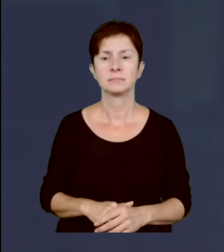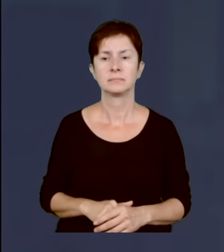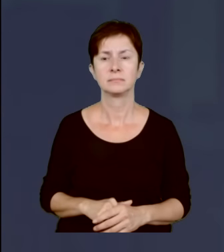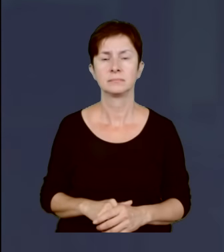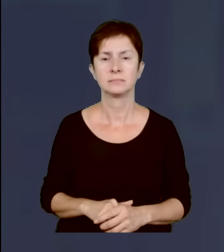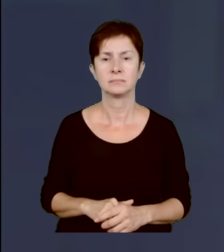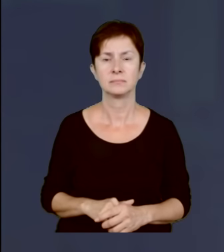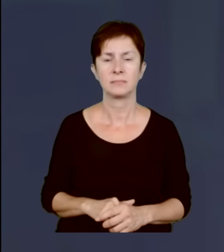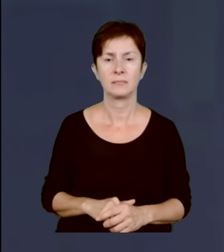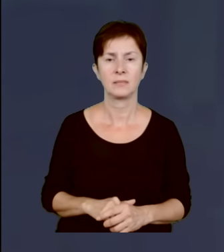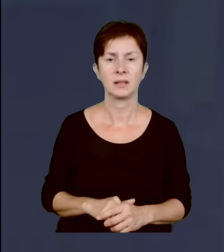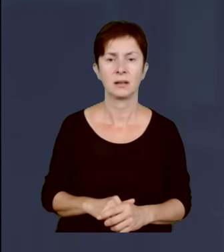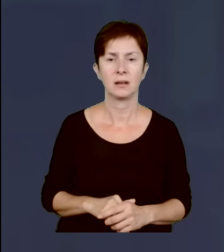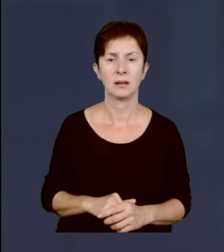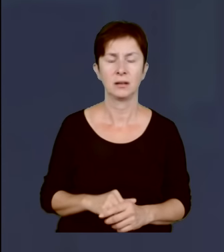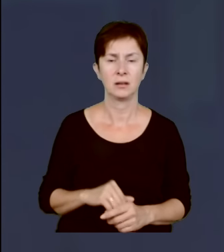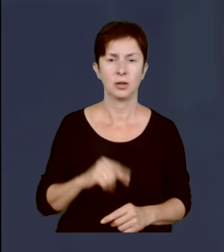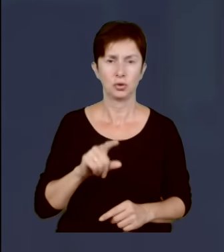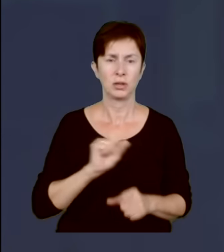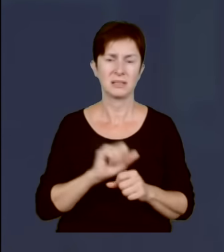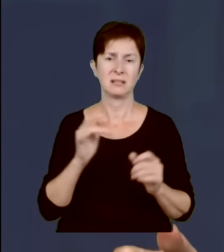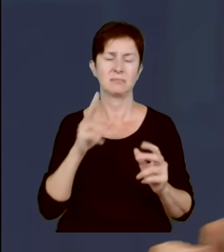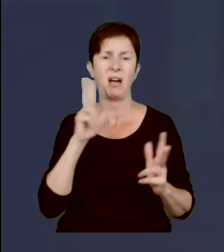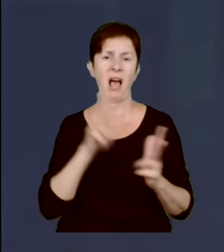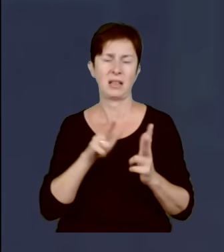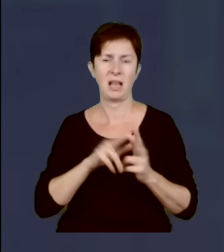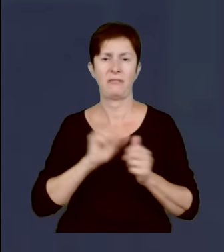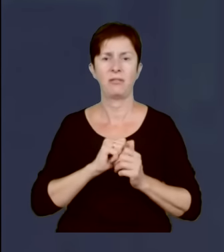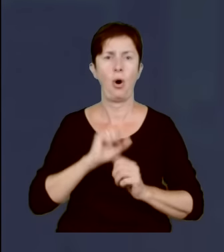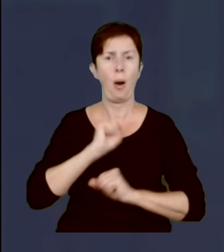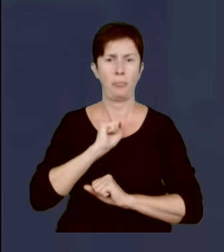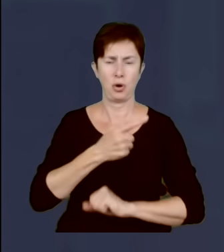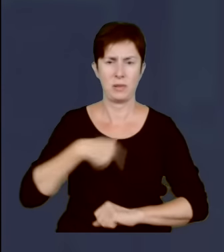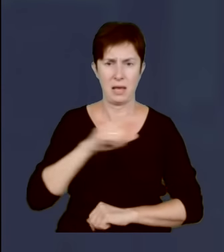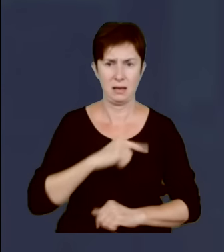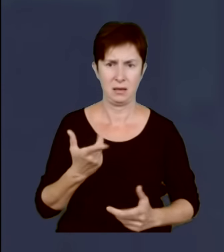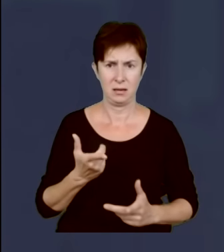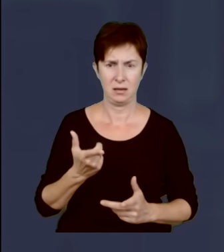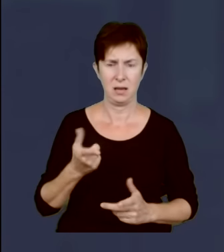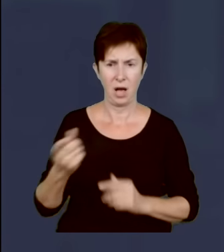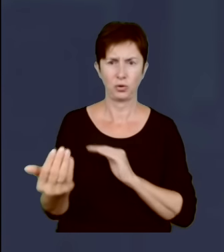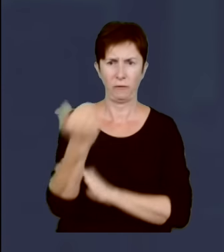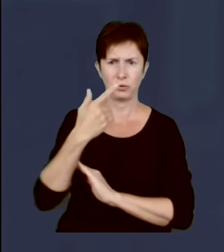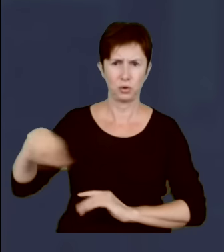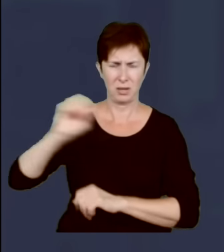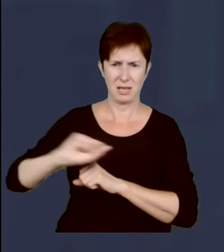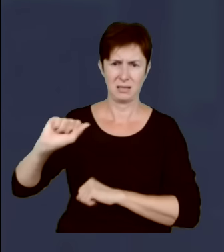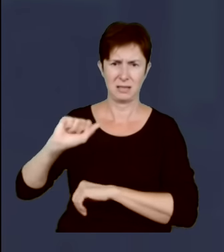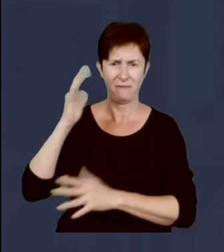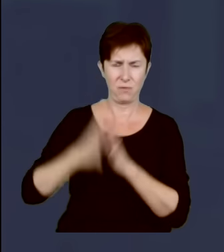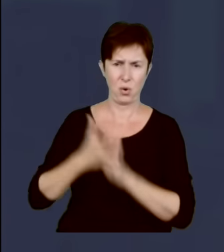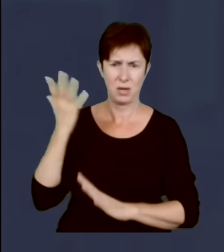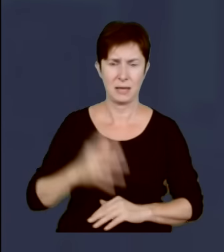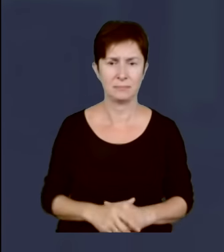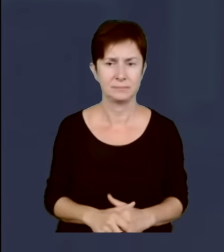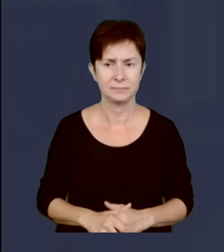uderzenie w obronność naszego kraju. W sytuacji, w której za wschodnią granicą Polski toczy się wojna. No